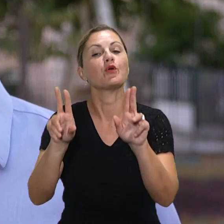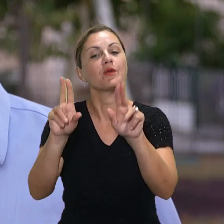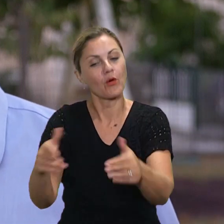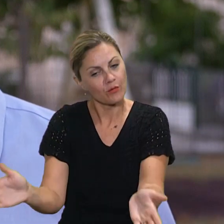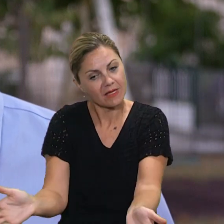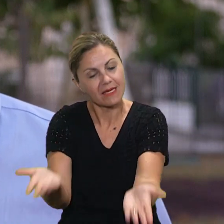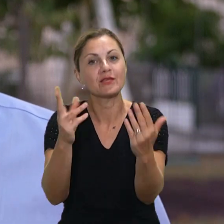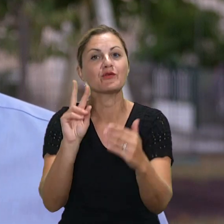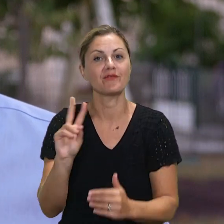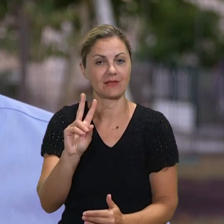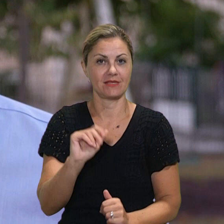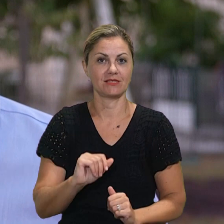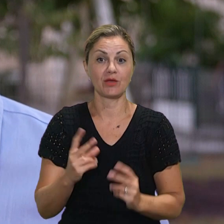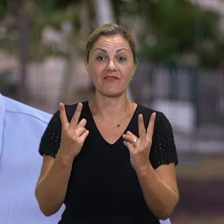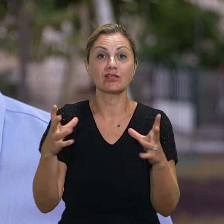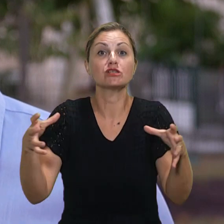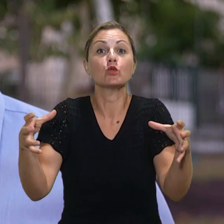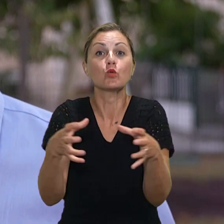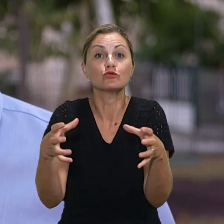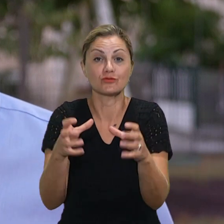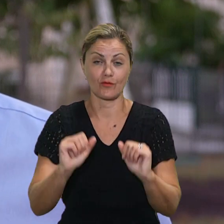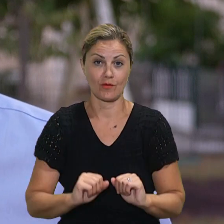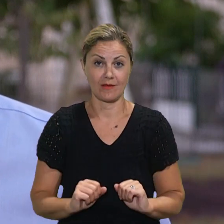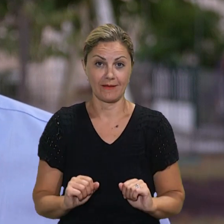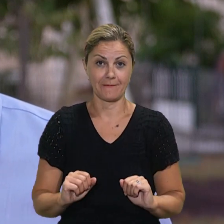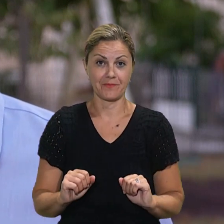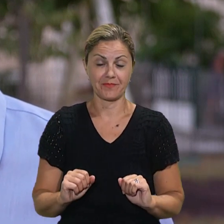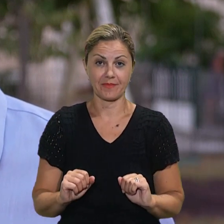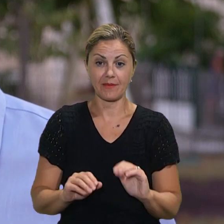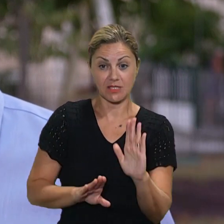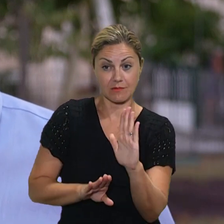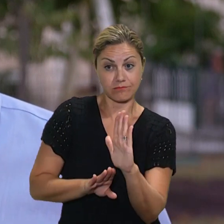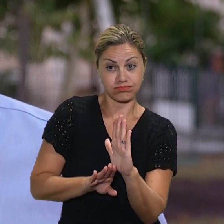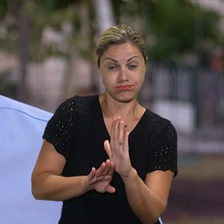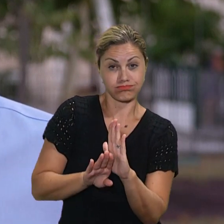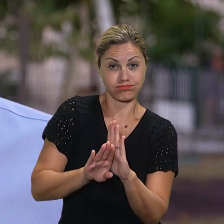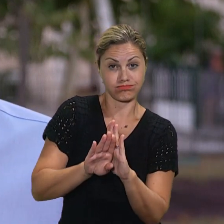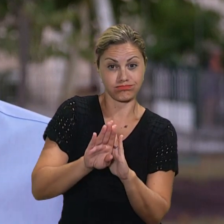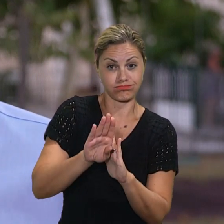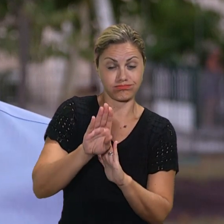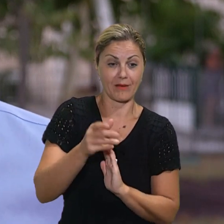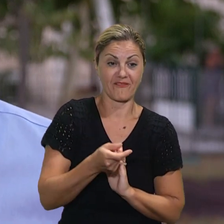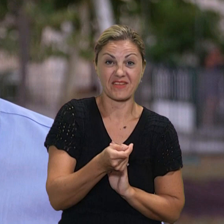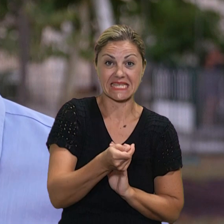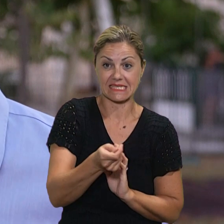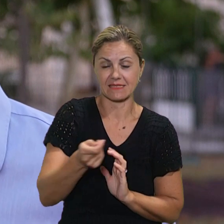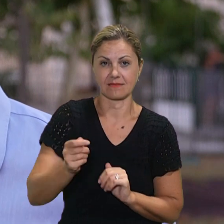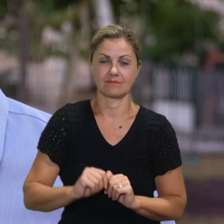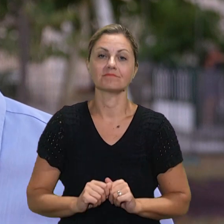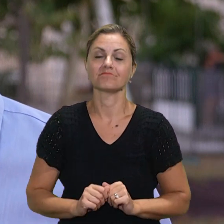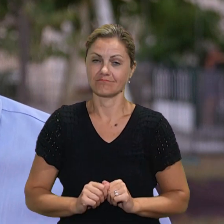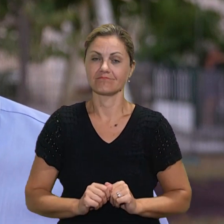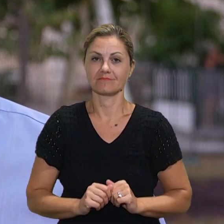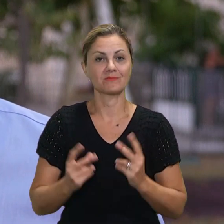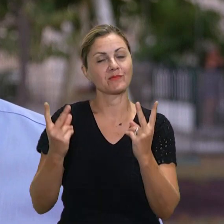i da idu u vrtić. je jedan vid iz socijalizacije. Sigurno ćemo i dalje radi na podizanju standarda do gradnje vrtića i svemu onome što je potrebno da osiguramo